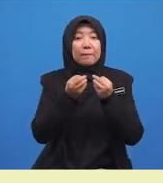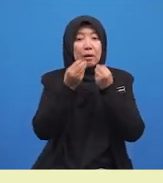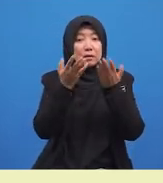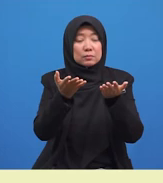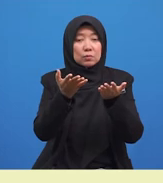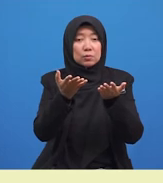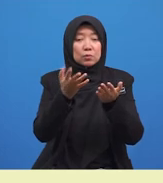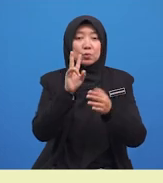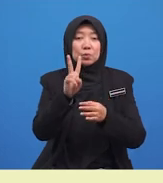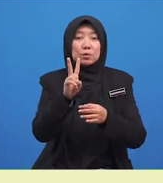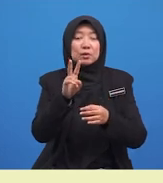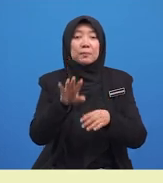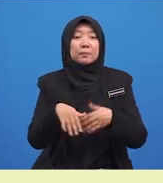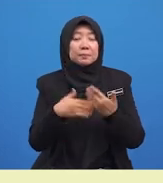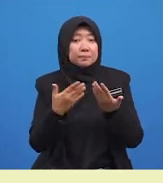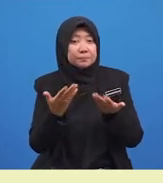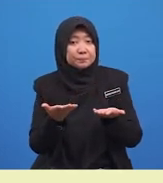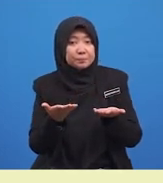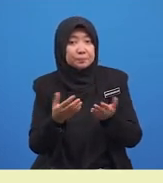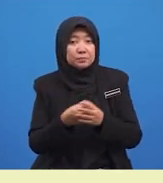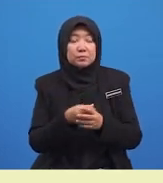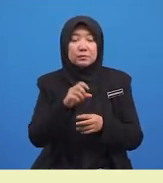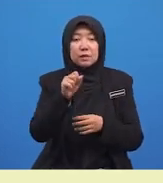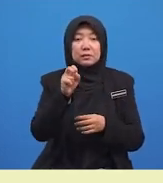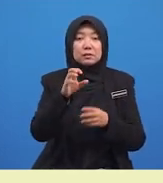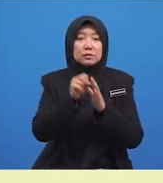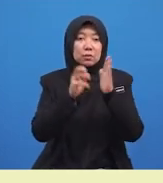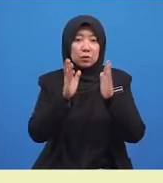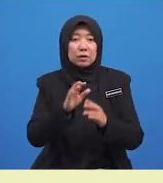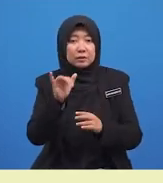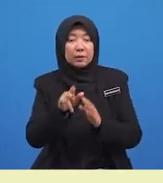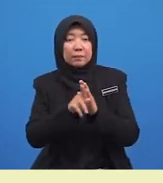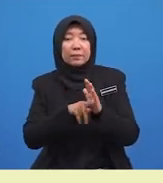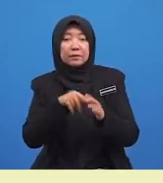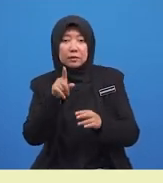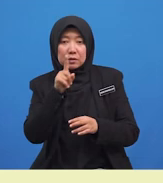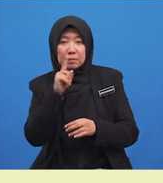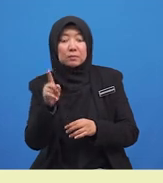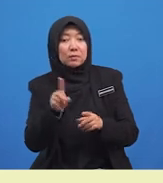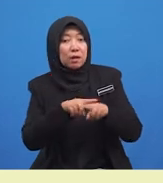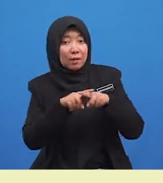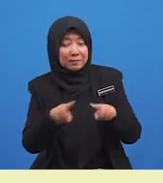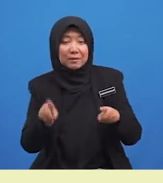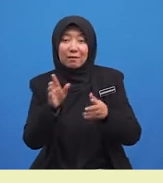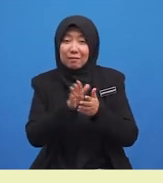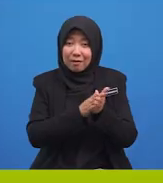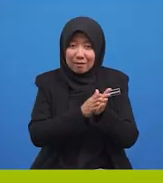ayat di atas ialah Sasi seorang yang pendiam tetapi rajin.